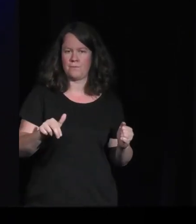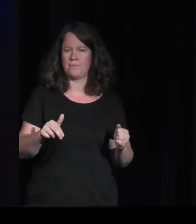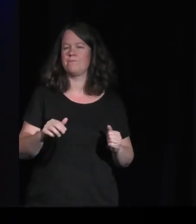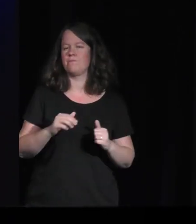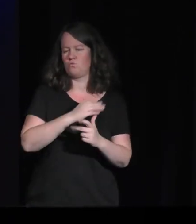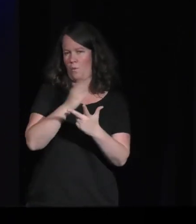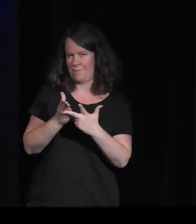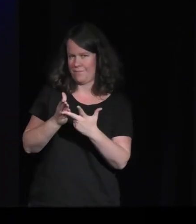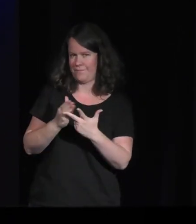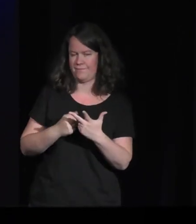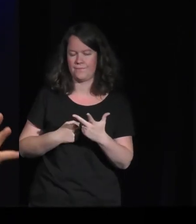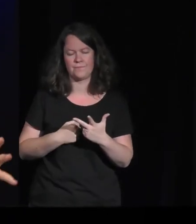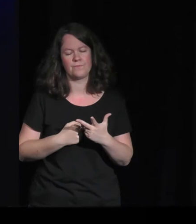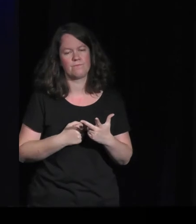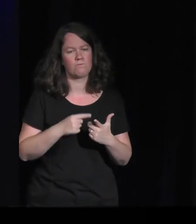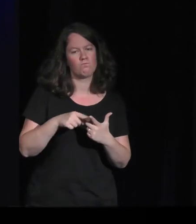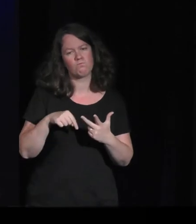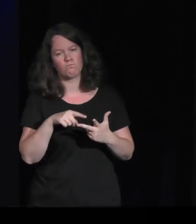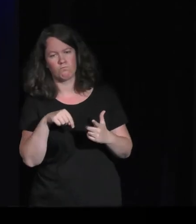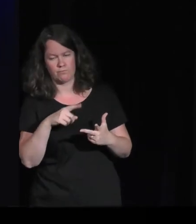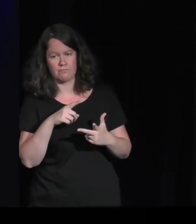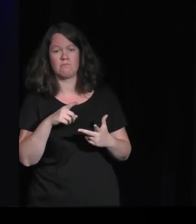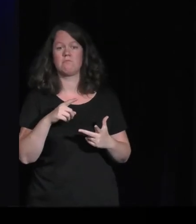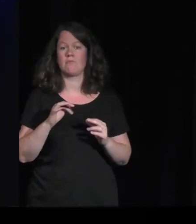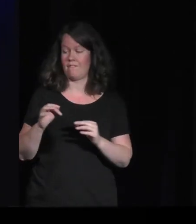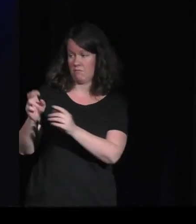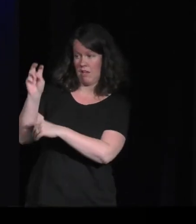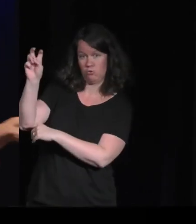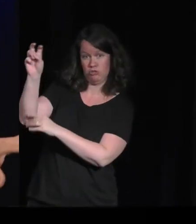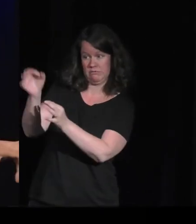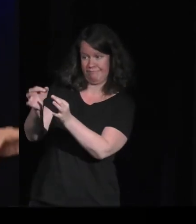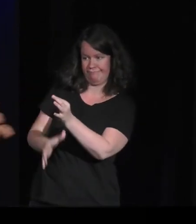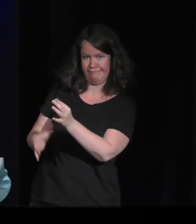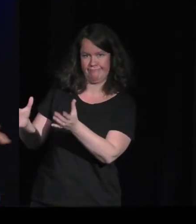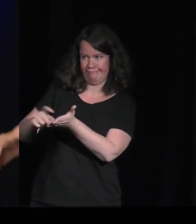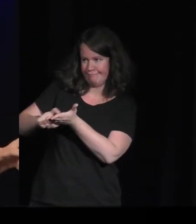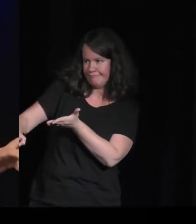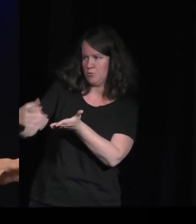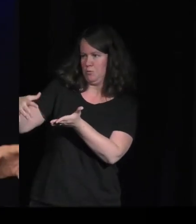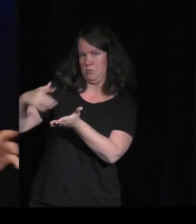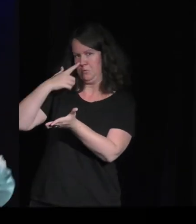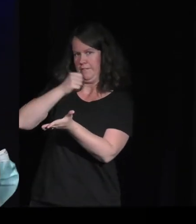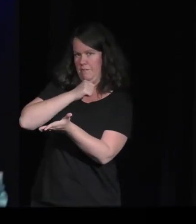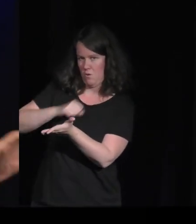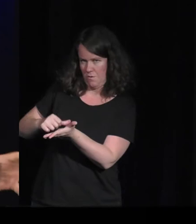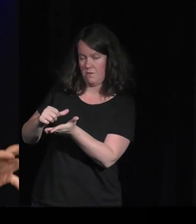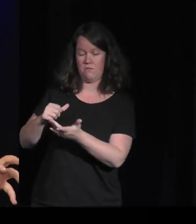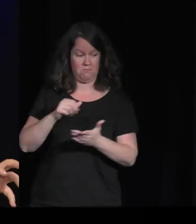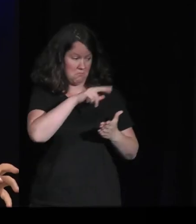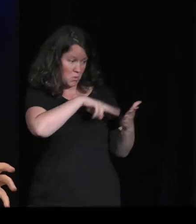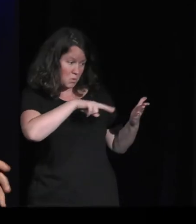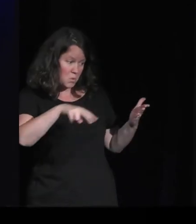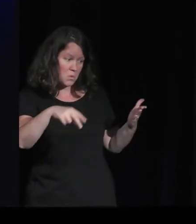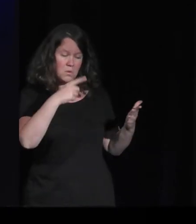même sur la question d'empreinte environnementale, moi, je tombe sur des papiers où on n'est pas à 70, 30 ou à